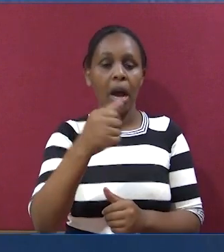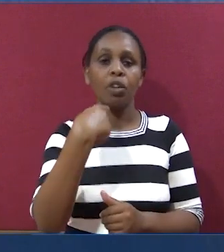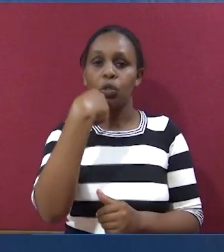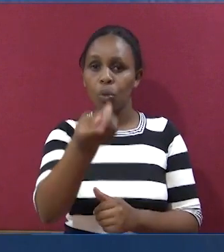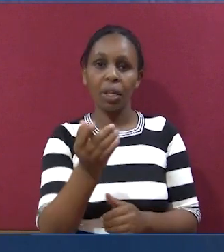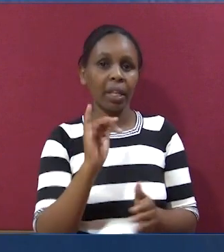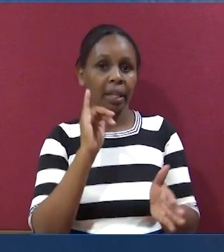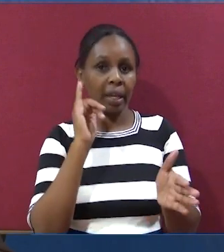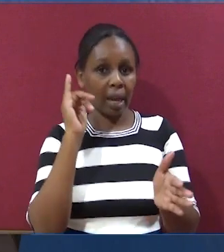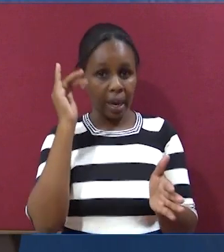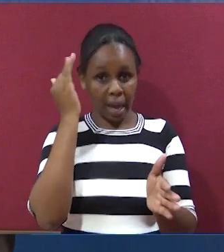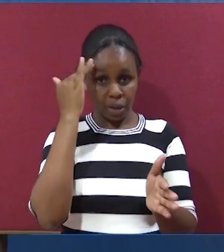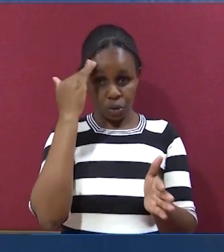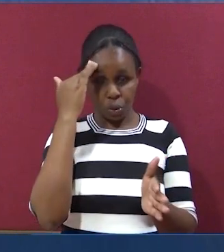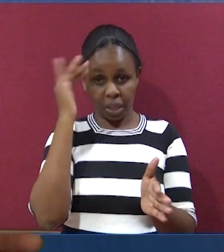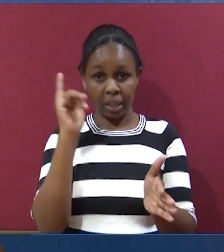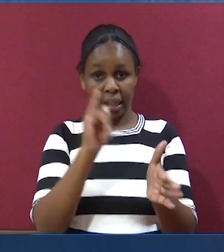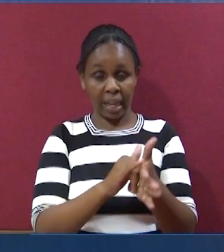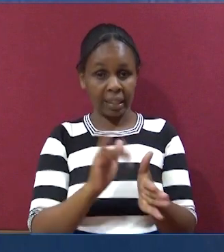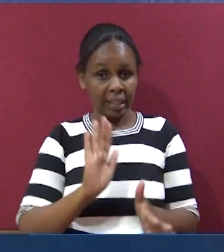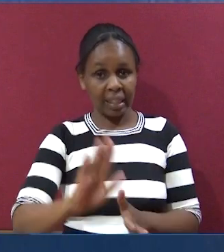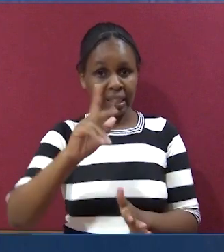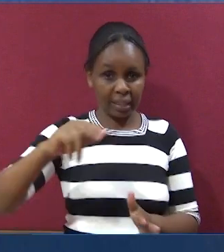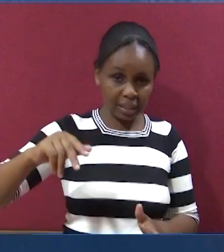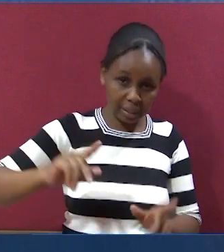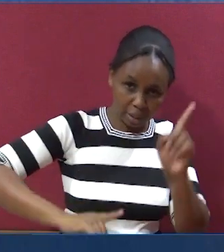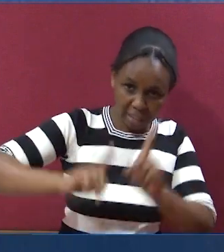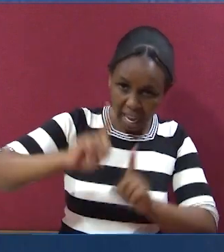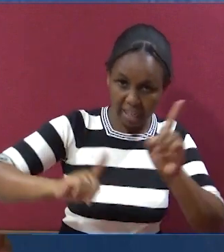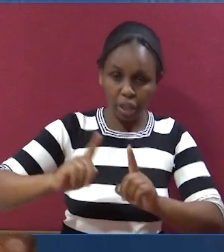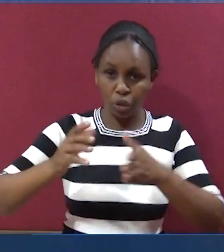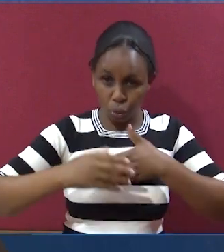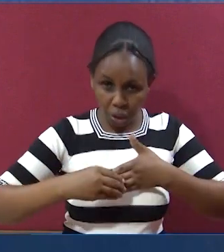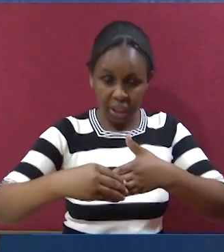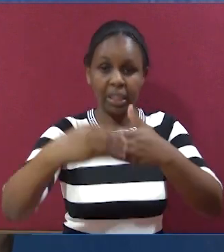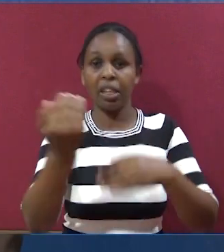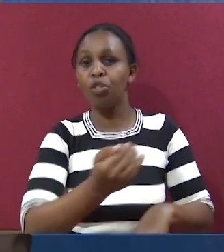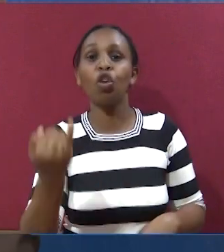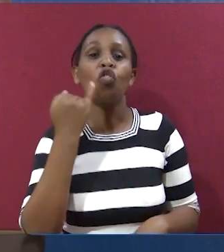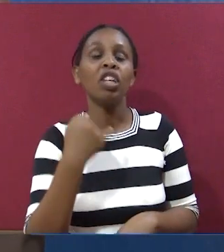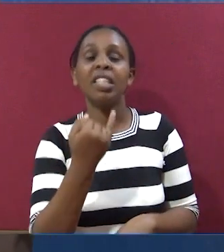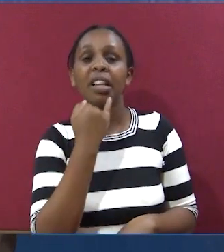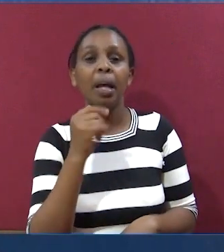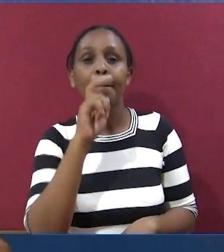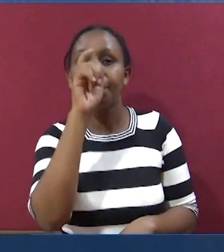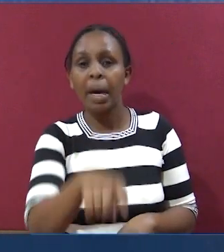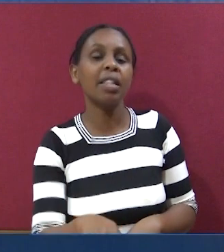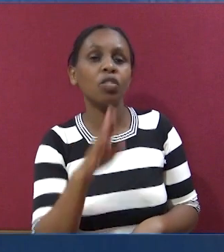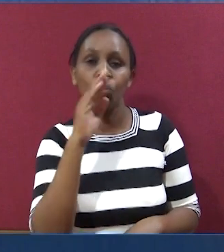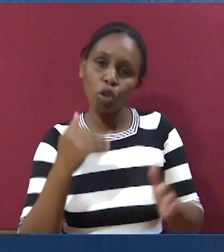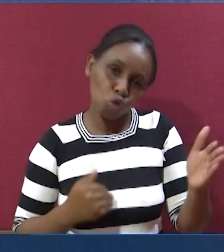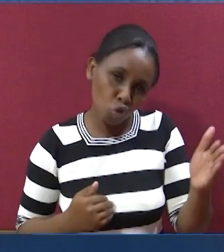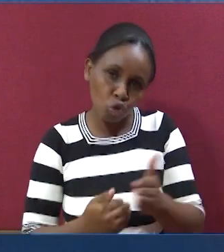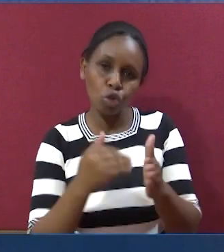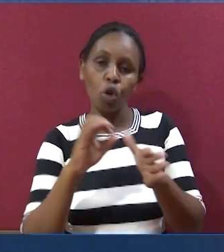hili ya kaweze kujua, katika uongozi wake, ama katika safari yake, kuongoza wana wa Izraheli, anaitaji